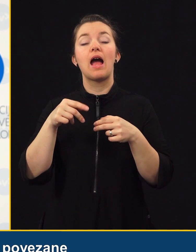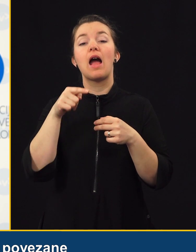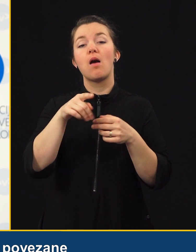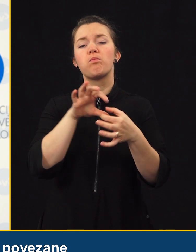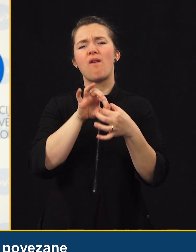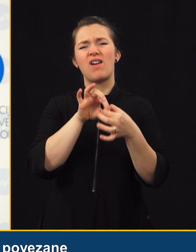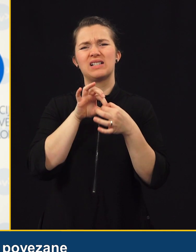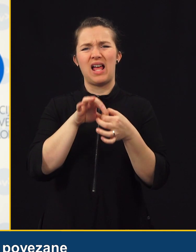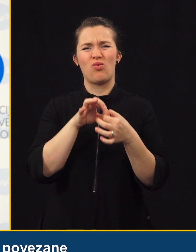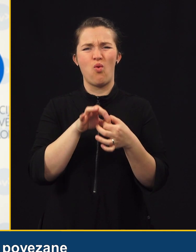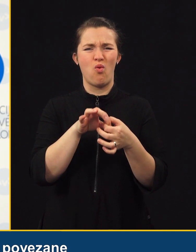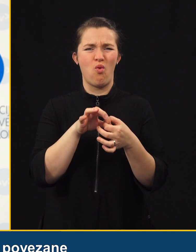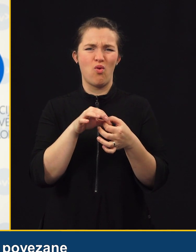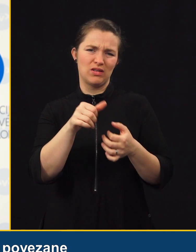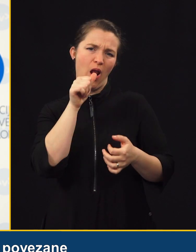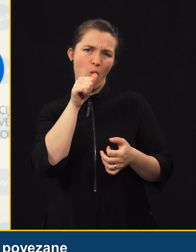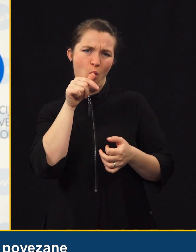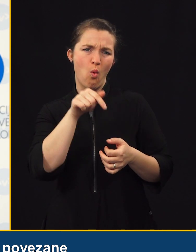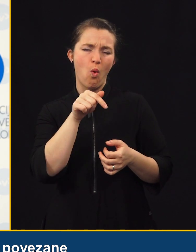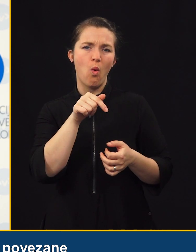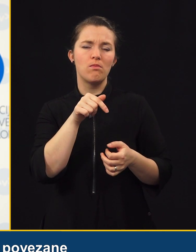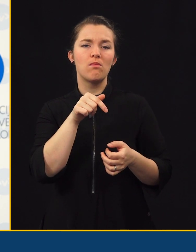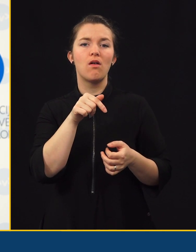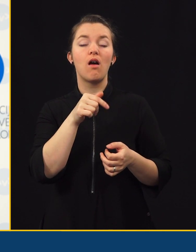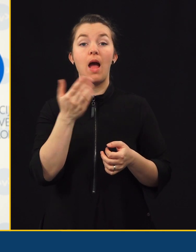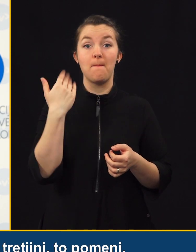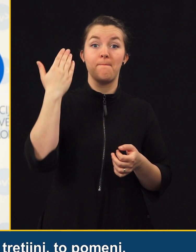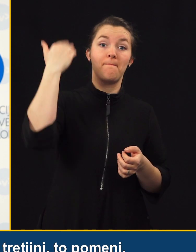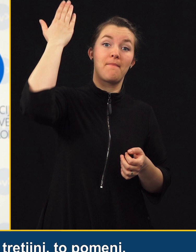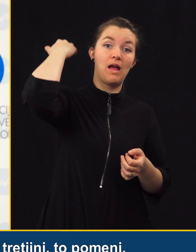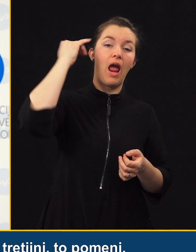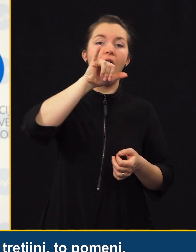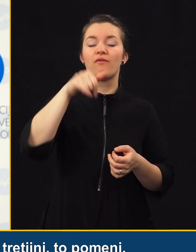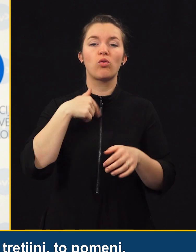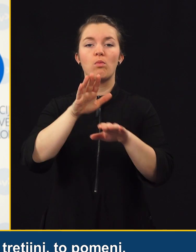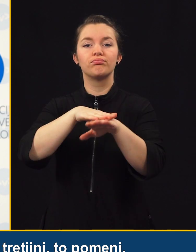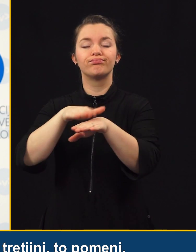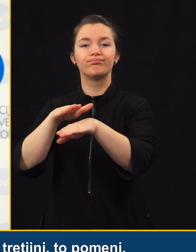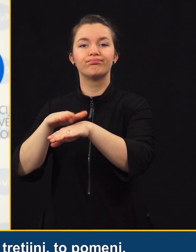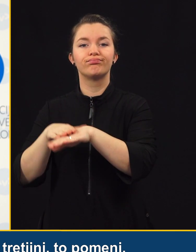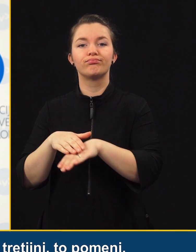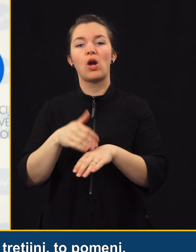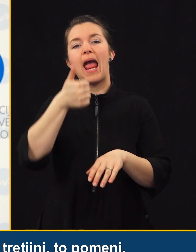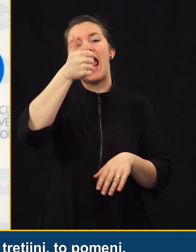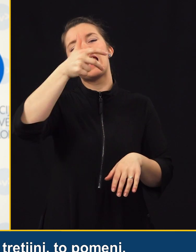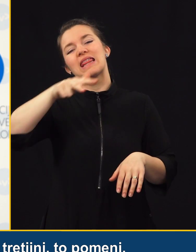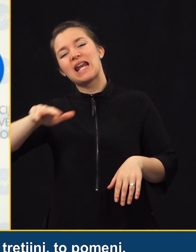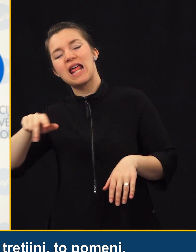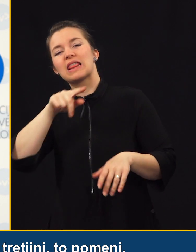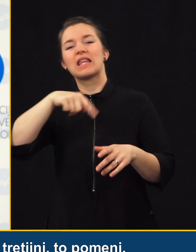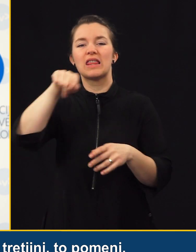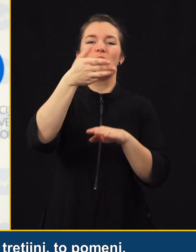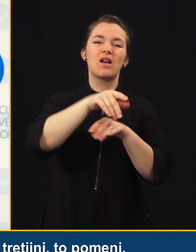nesrečah, ki so povezane z vožnje podplivom alkohola. Prejšnja leta smo vedno poročali nekako o tretjini